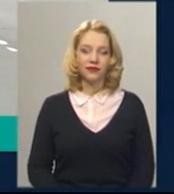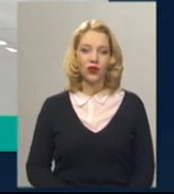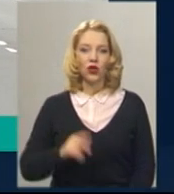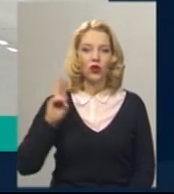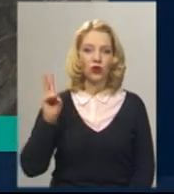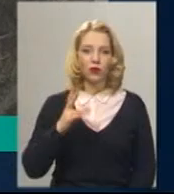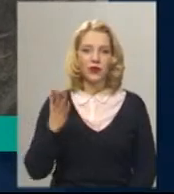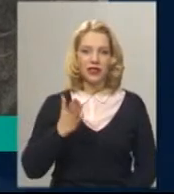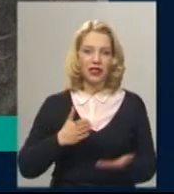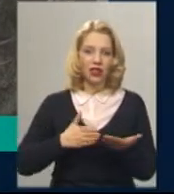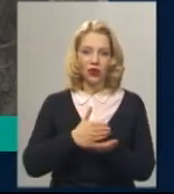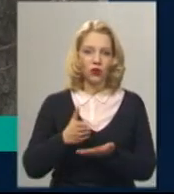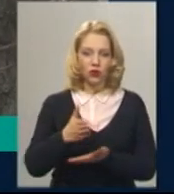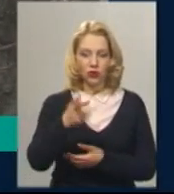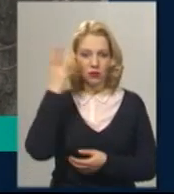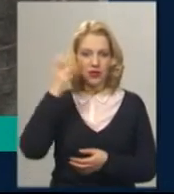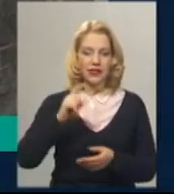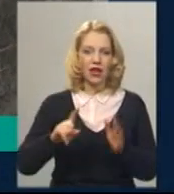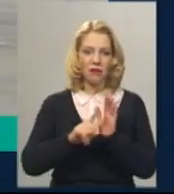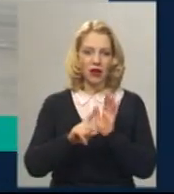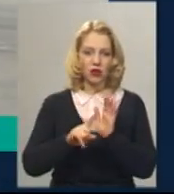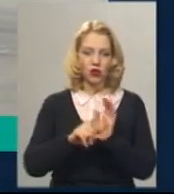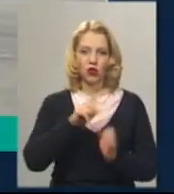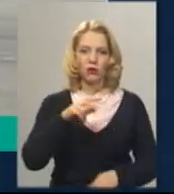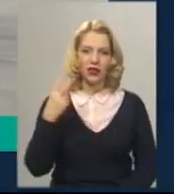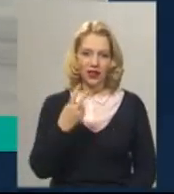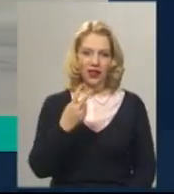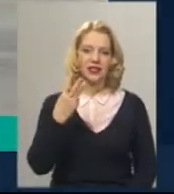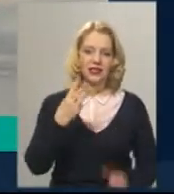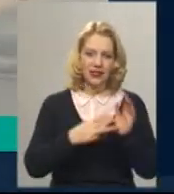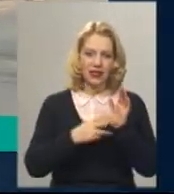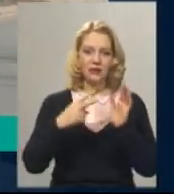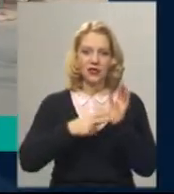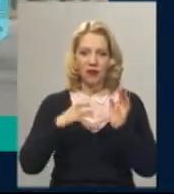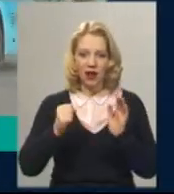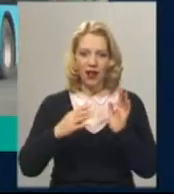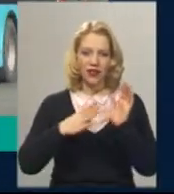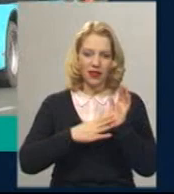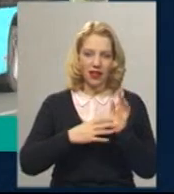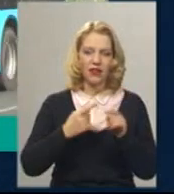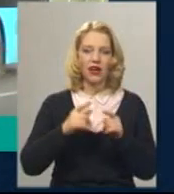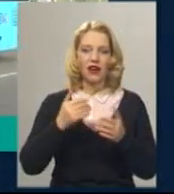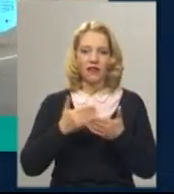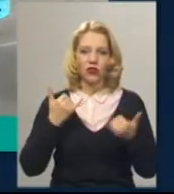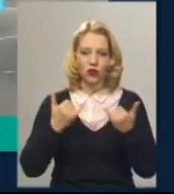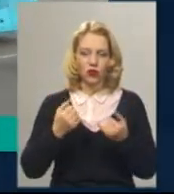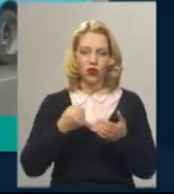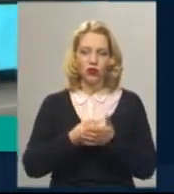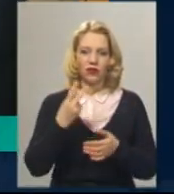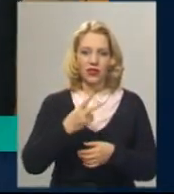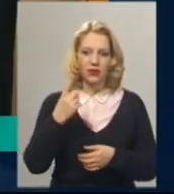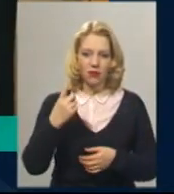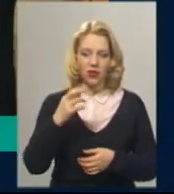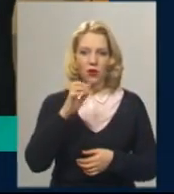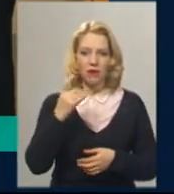Тролейбуси, які курсують у Хмельницькому за маршрутами номер 3, 7, 7а, 9 та 13, від сьогодні до 28 березня змінили напрям